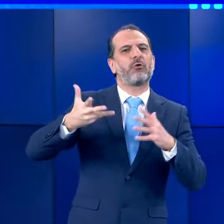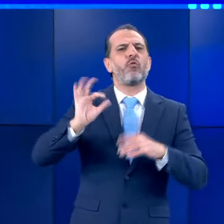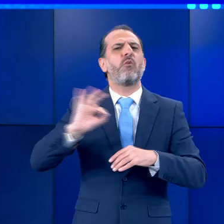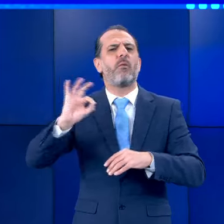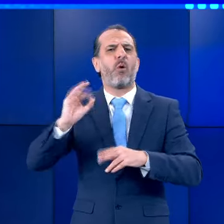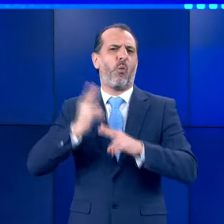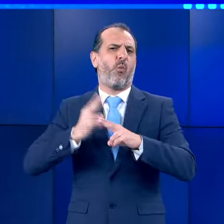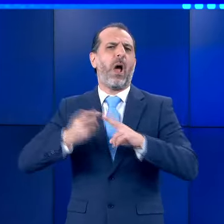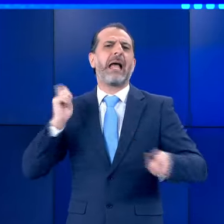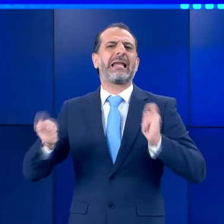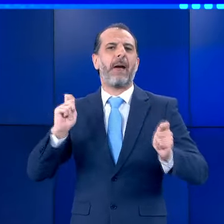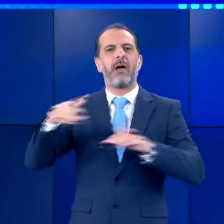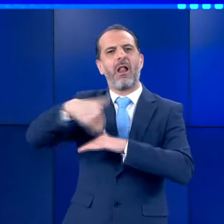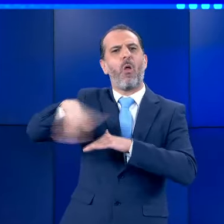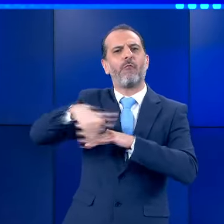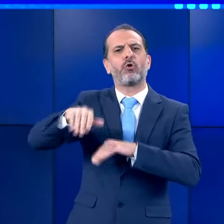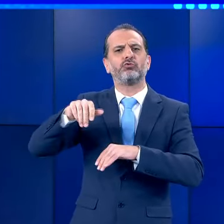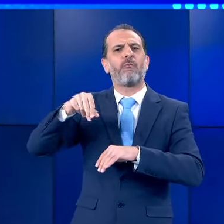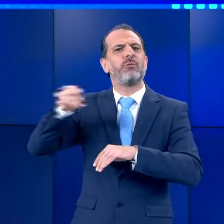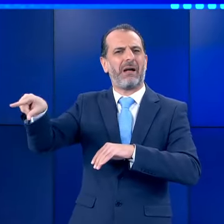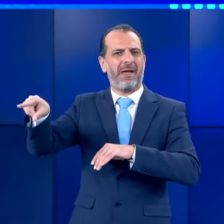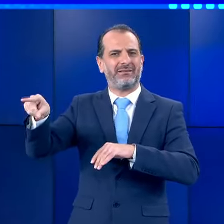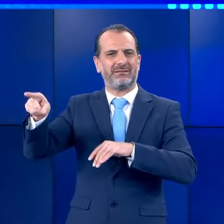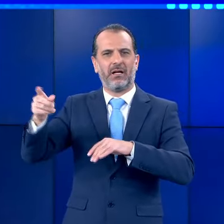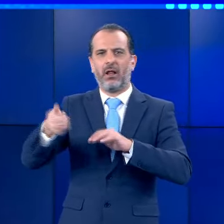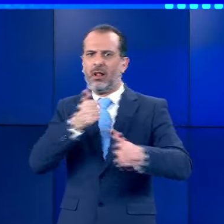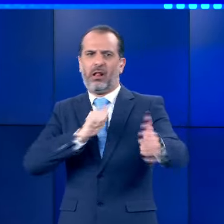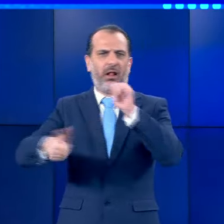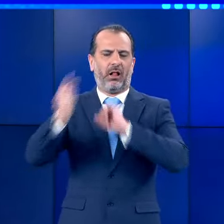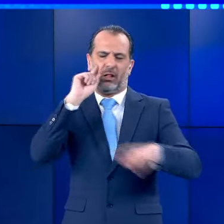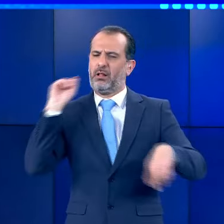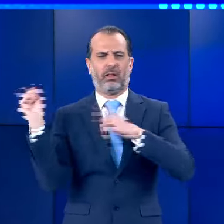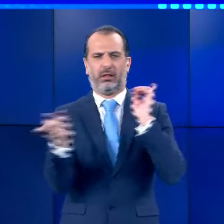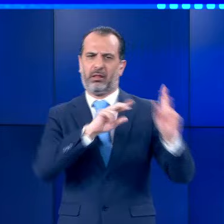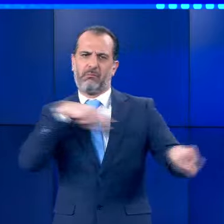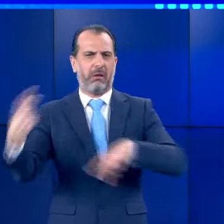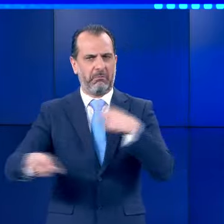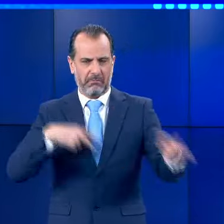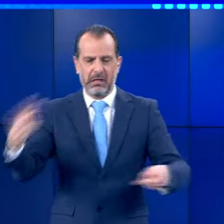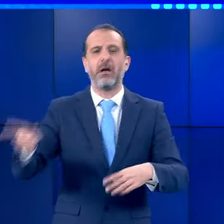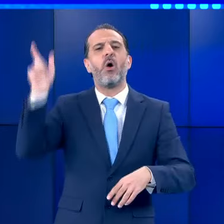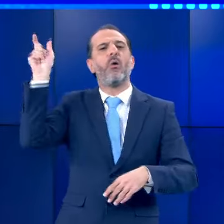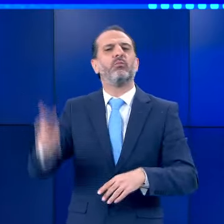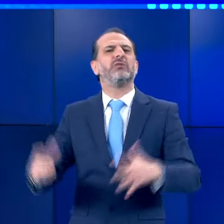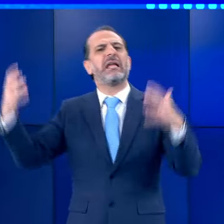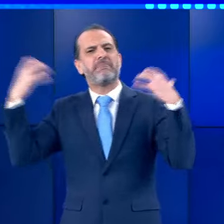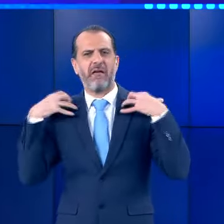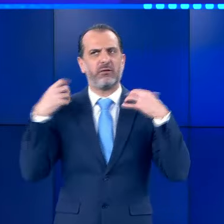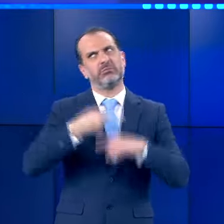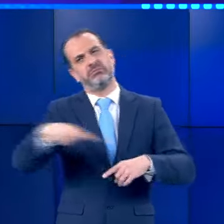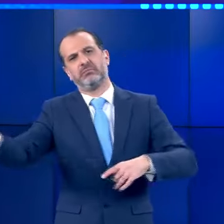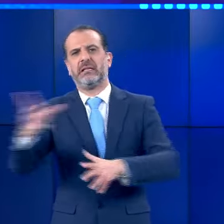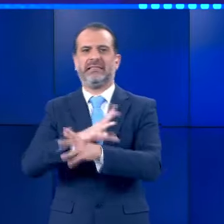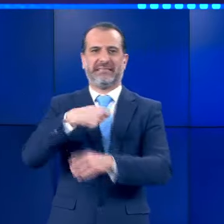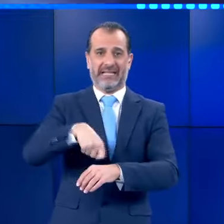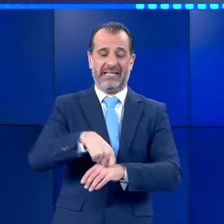μεταφέρθηκαν λιπόθυμοι στο νοσοκομείο. Μάλιστα, μια συμμαθήτριά τους χρειάστηκε να μπει στη μοναδα εντατικής θεραπείας. Το κορίτσι έχει διαφύγει